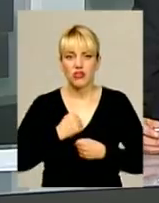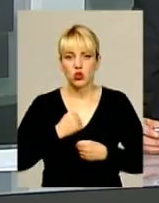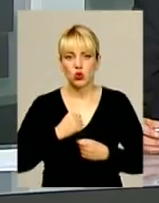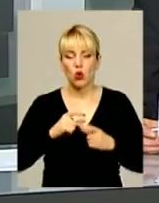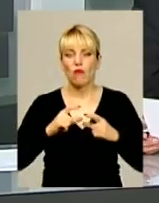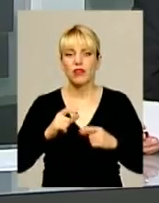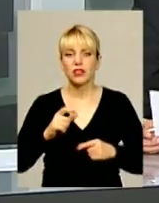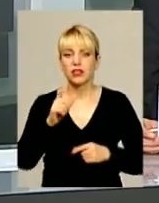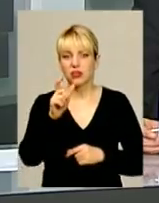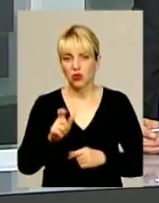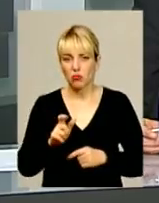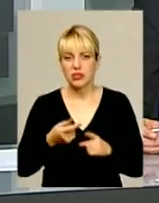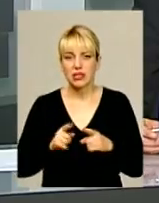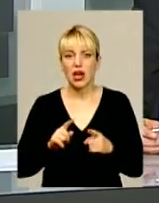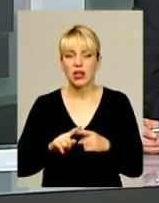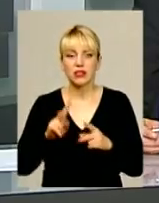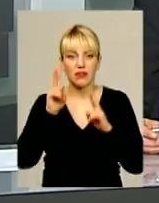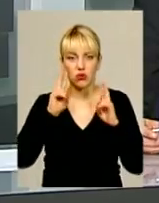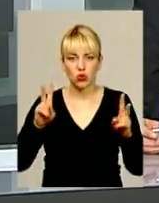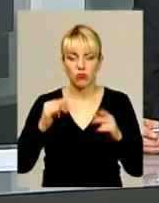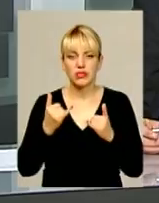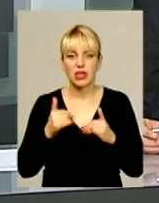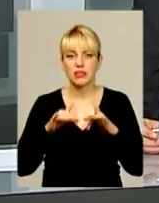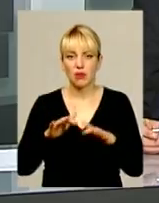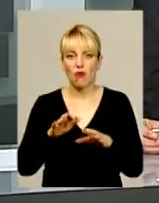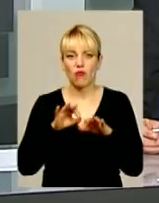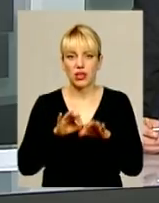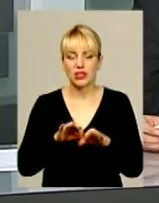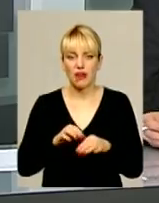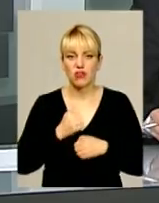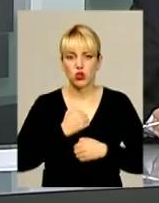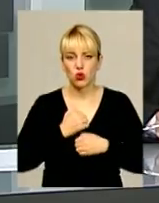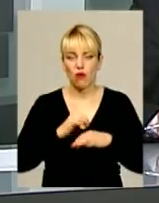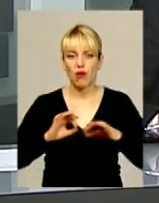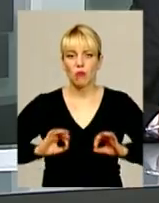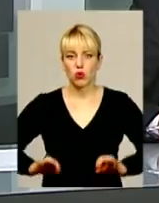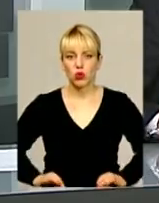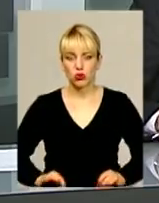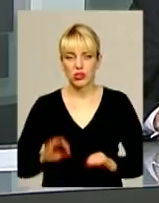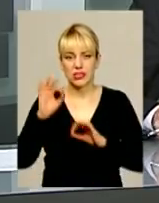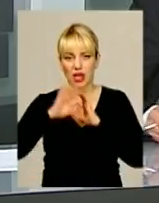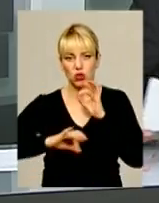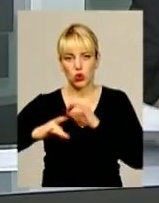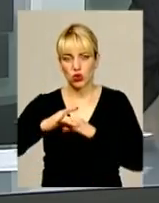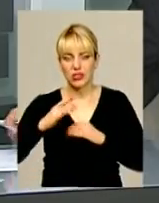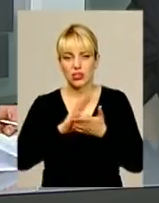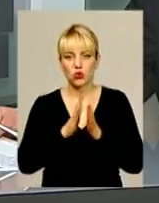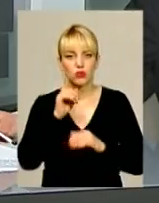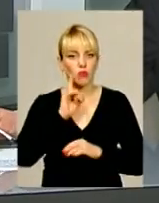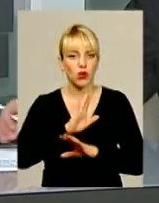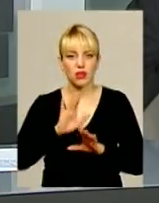комісар наразі невідомо, справу веде військова прокуратура Західного регіону. Ситуацію поки що не коментують.